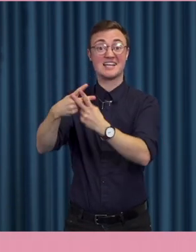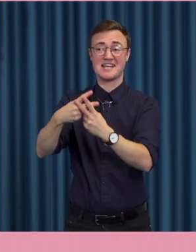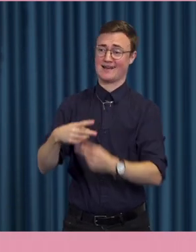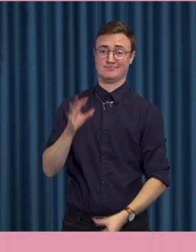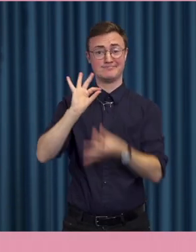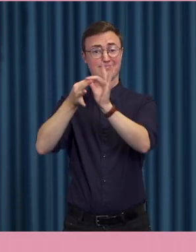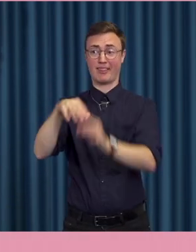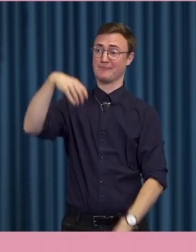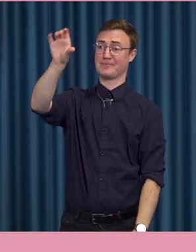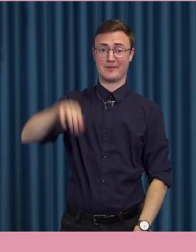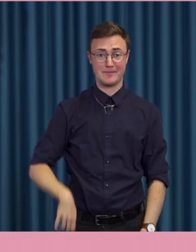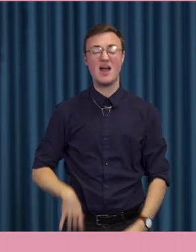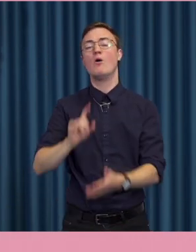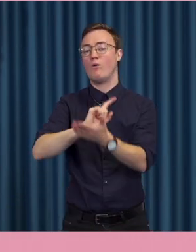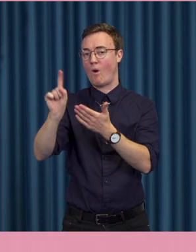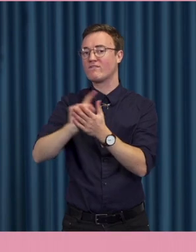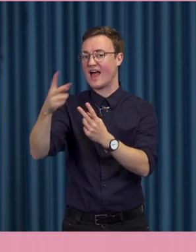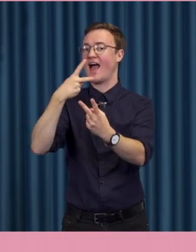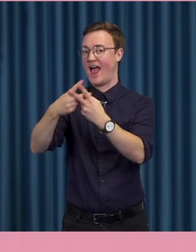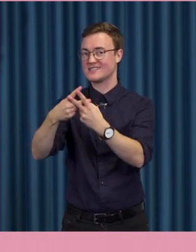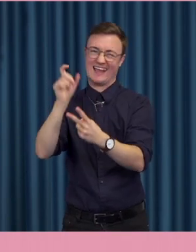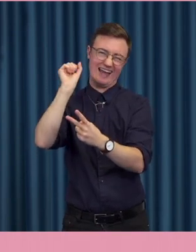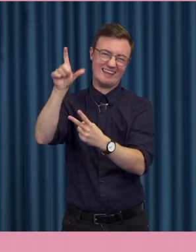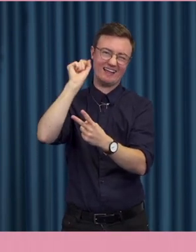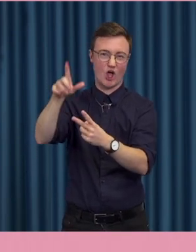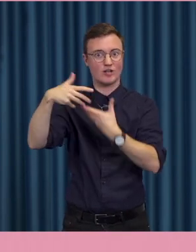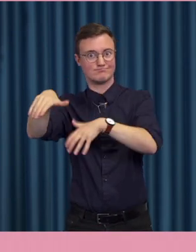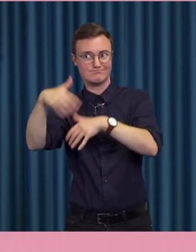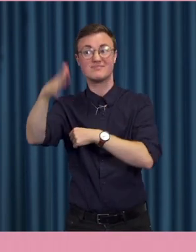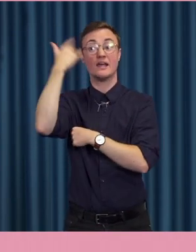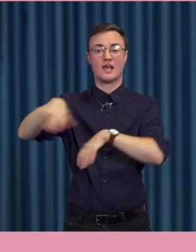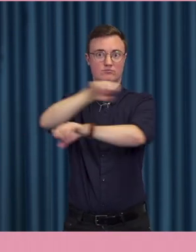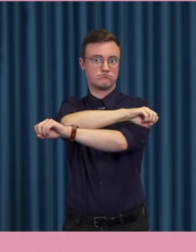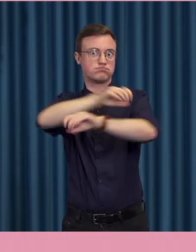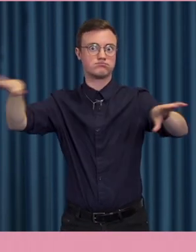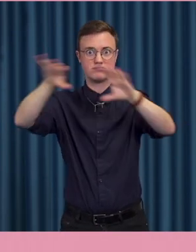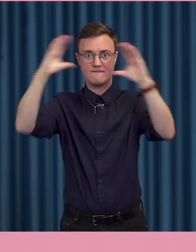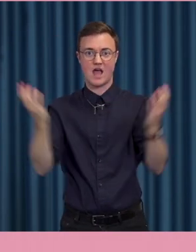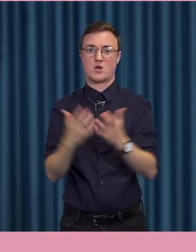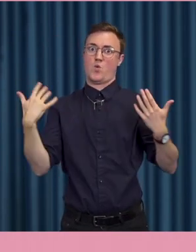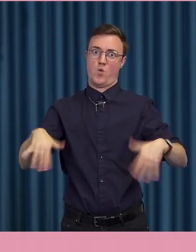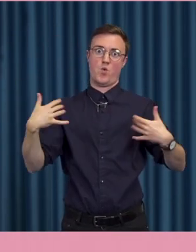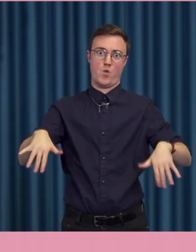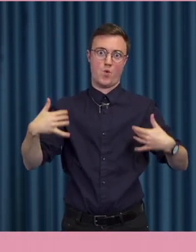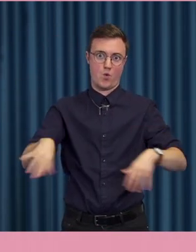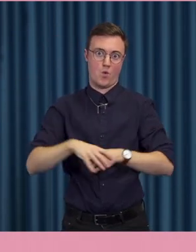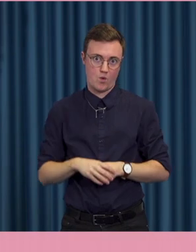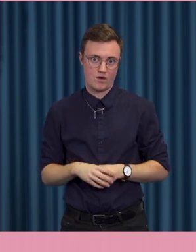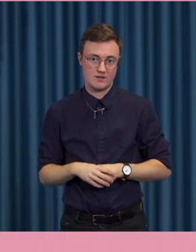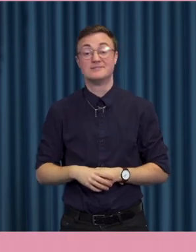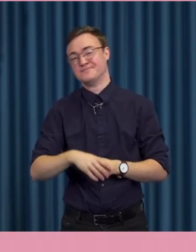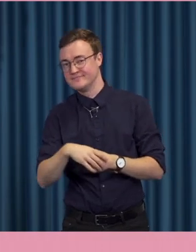kan genomslaget av de här digitala formerna av deltagande bli mångdubbelt större än de som man gör offline.